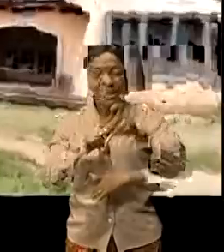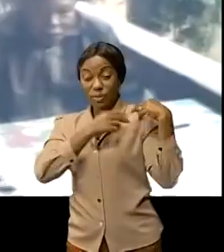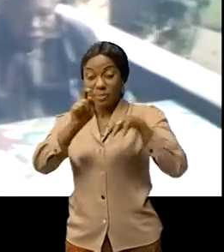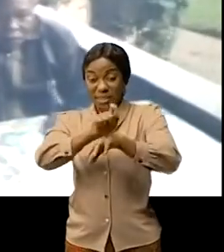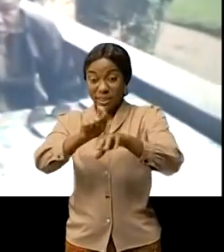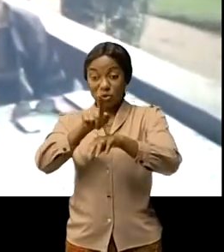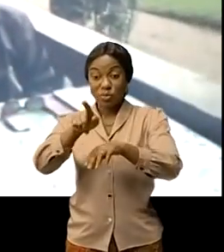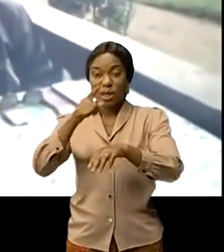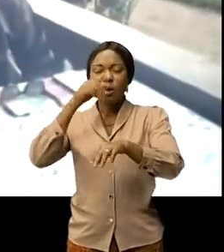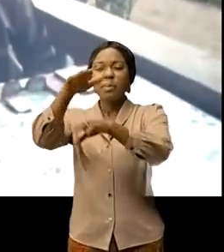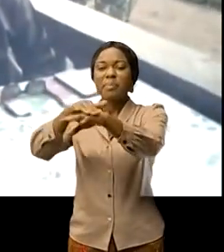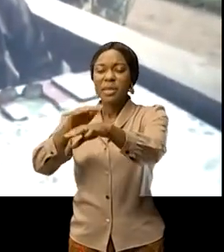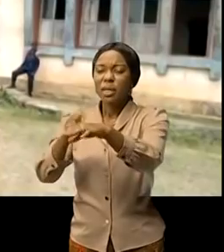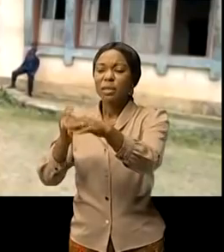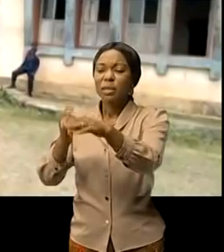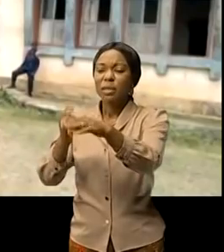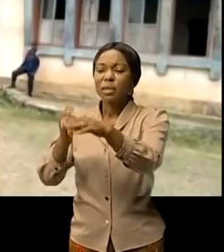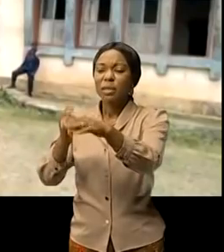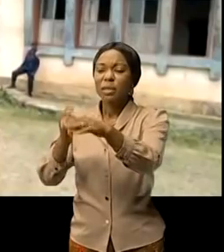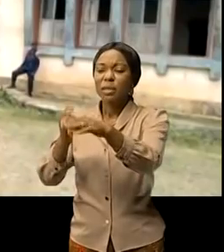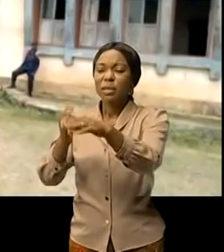avaient lancé un SOS un vibrant